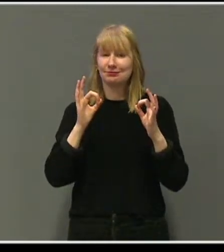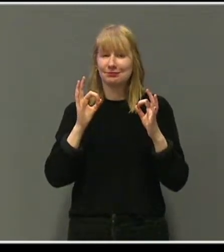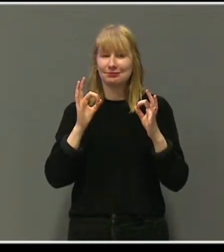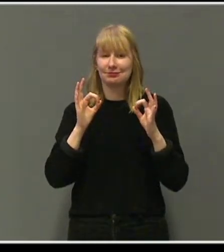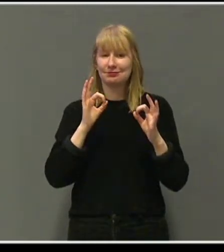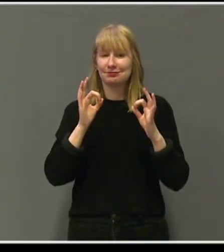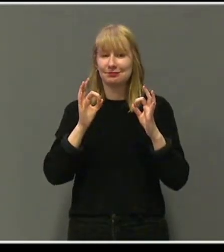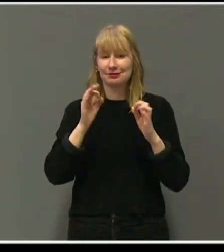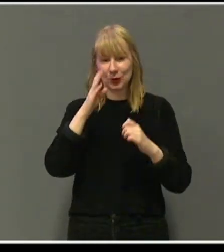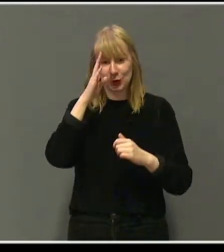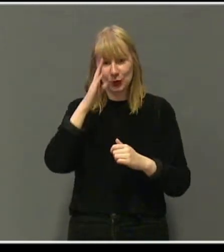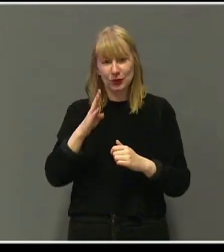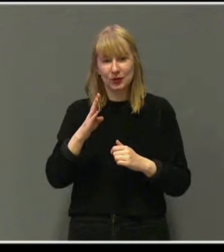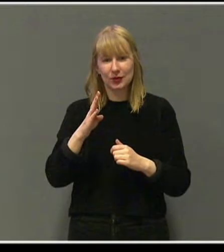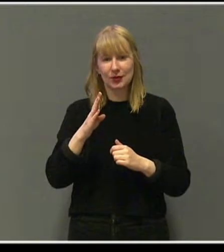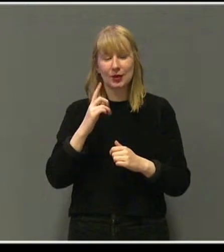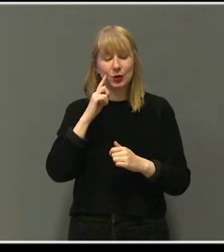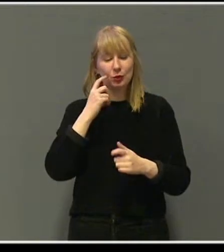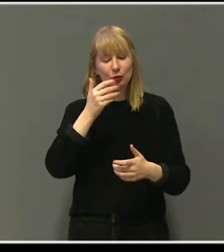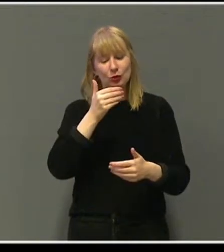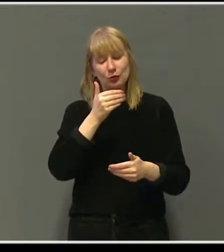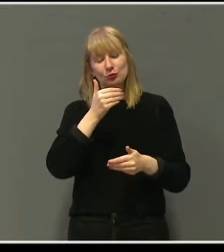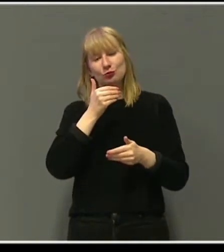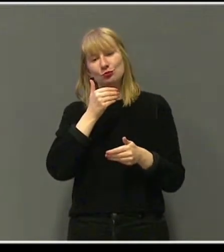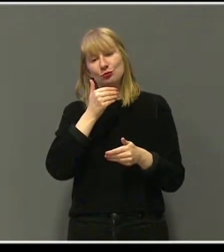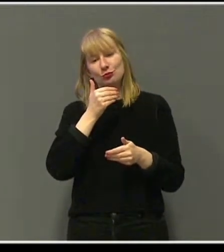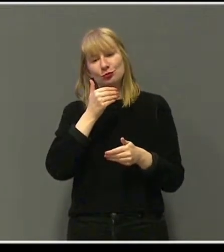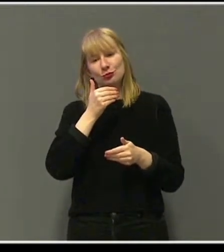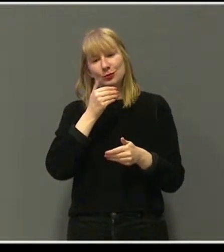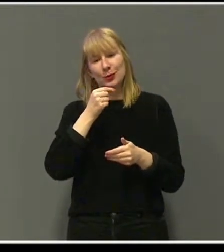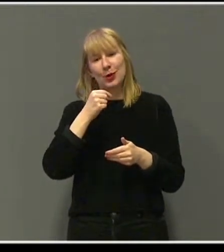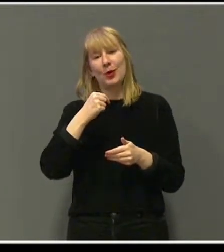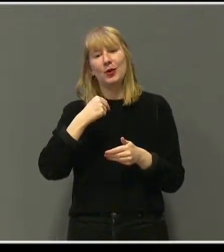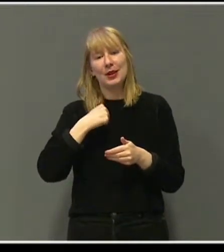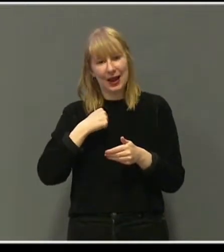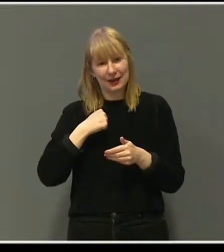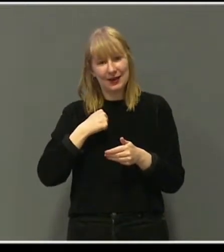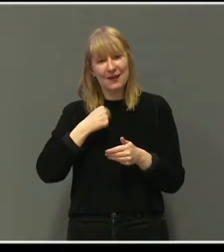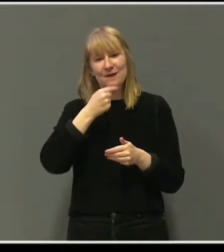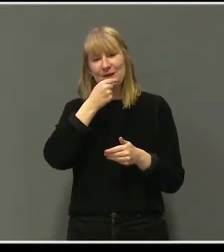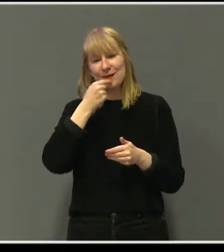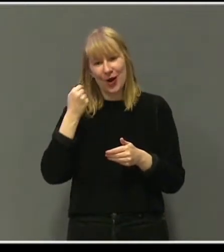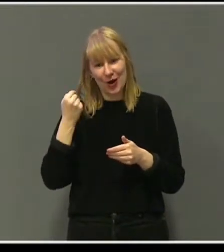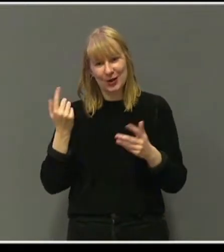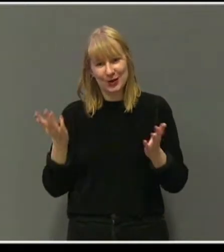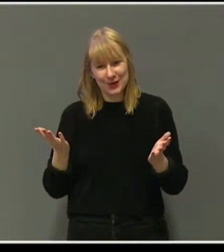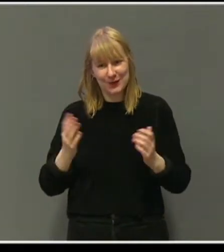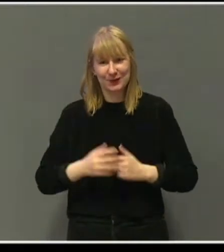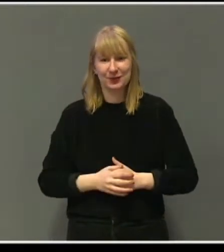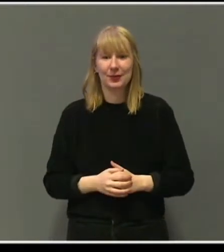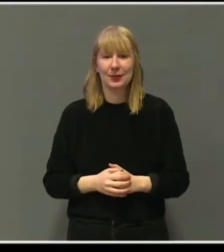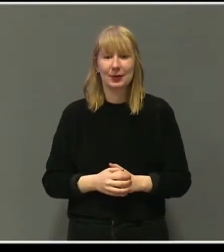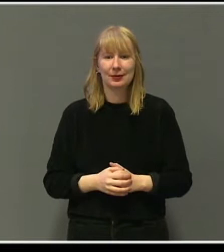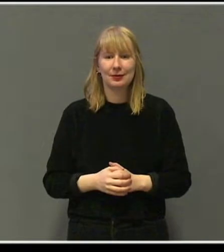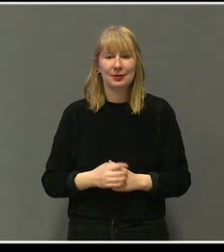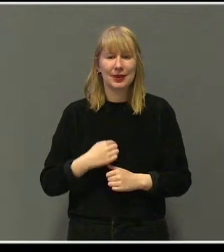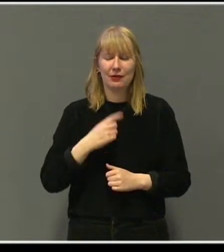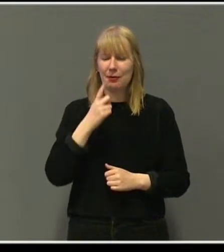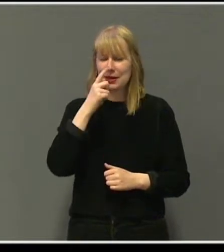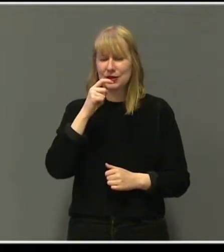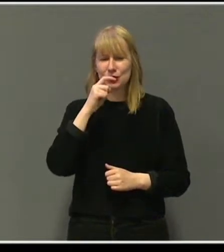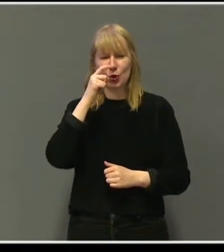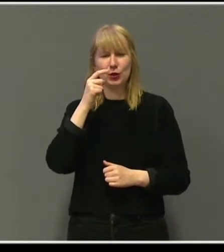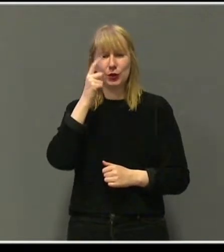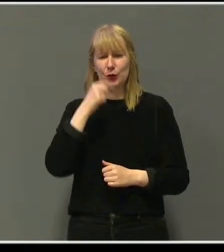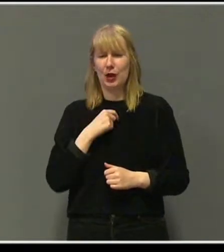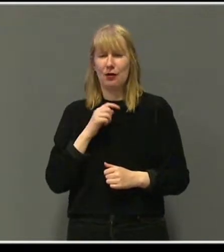Han ble lagt på brystet i Trude, og jeg var blitt far. «Jeg var nok den stolteste av